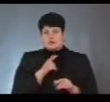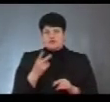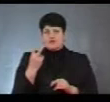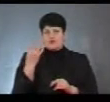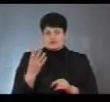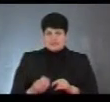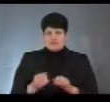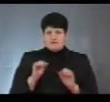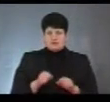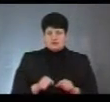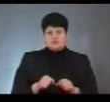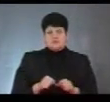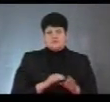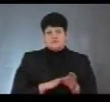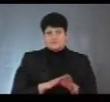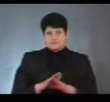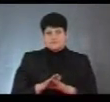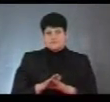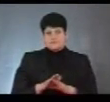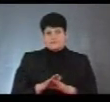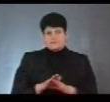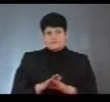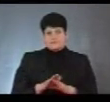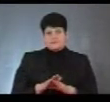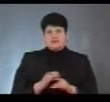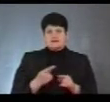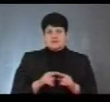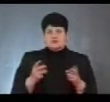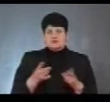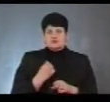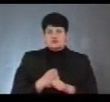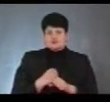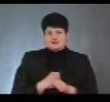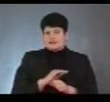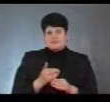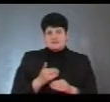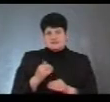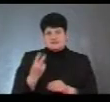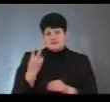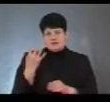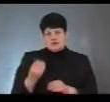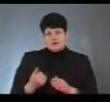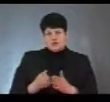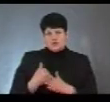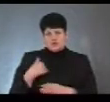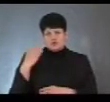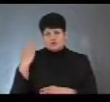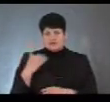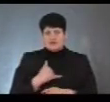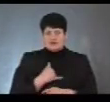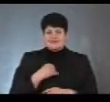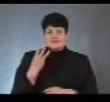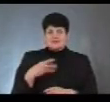відповідно, що можна цілком до… Це потрібно зробити не пізніше, ніж за два дні до дати голосування. Тобто, якщо в 31